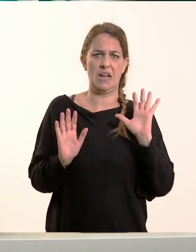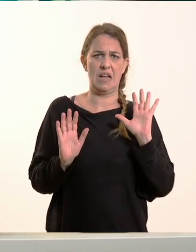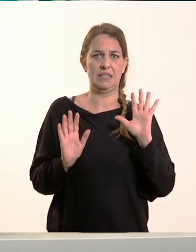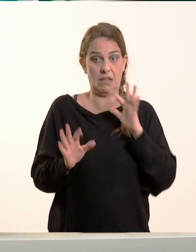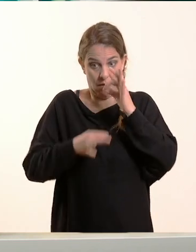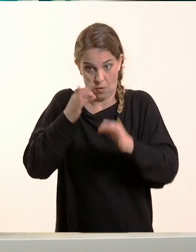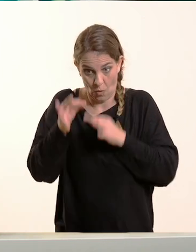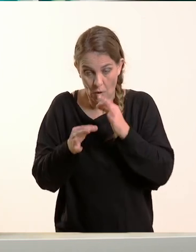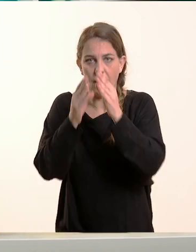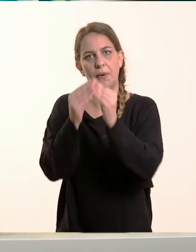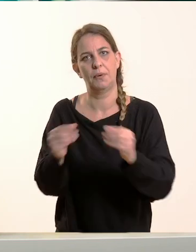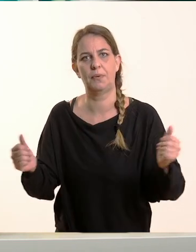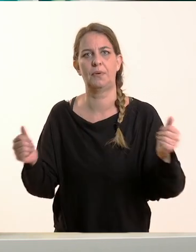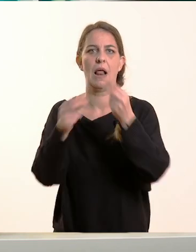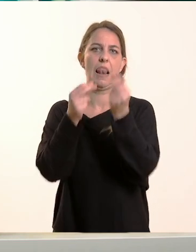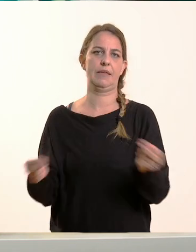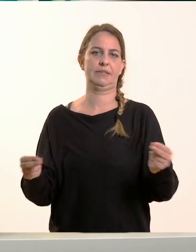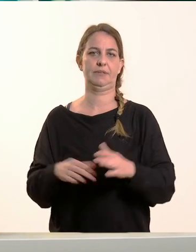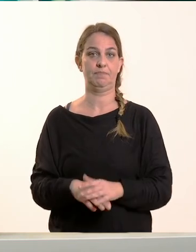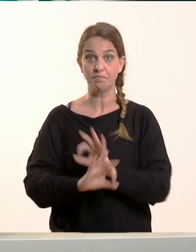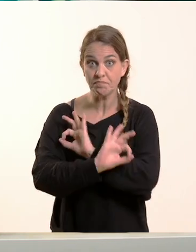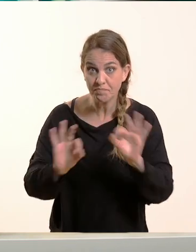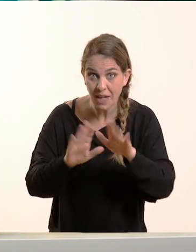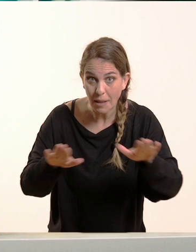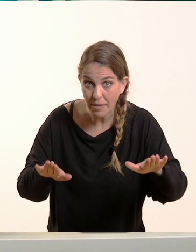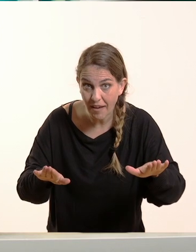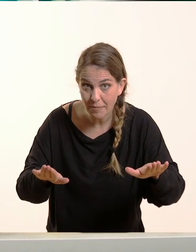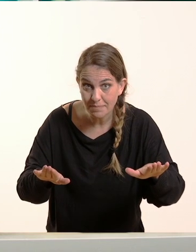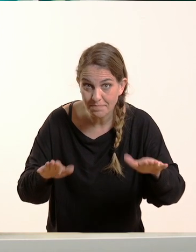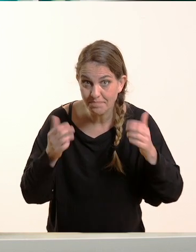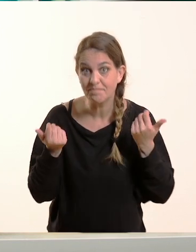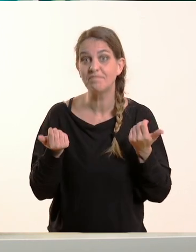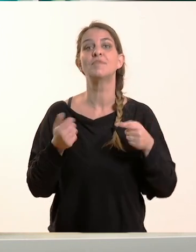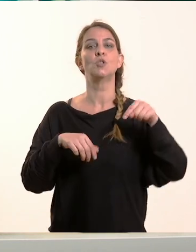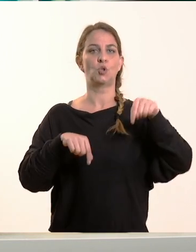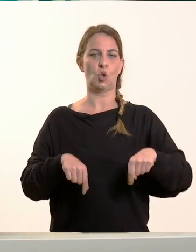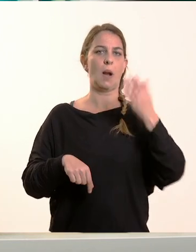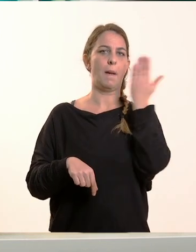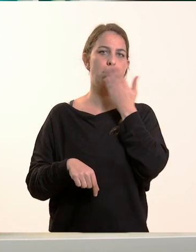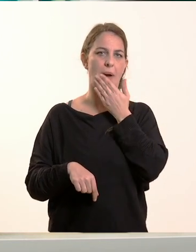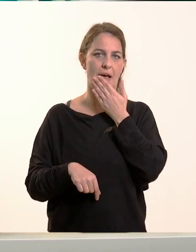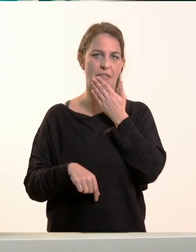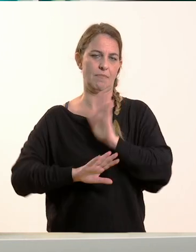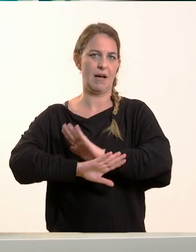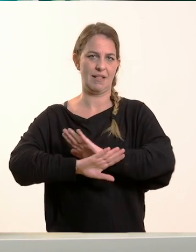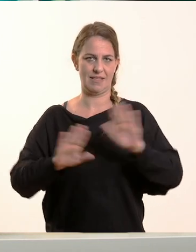συζητάμε λύνονται. Εντάξει παιδάκια μου, γλυκά! Ήρθε η ώρα λοιπόν να σας χαιρετήσω. Θα τα ξαναπούμε στο